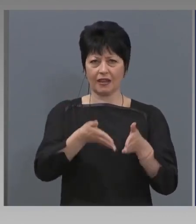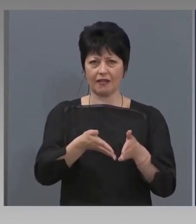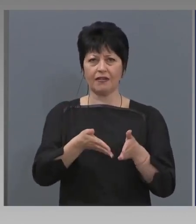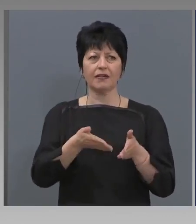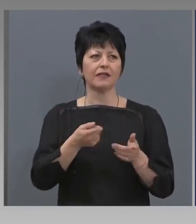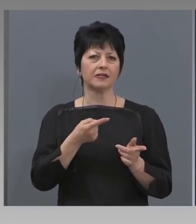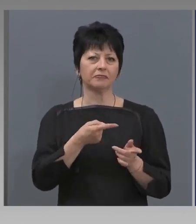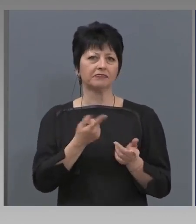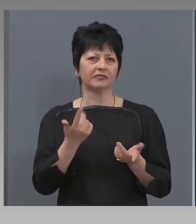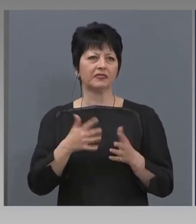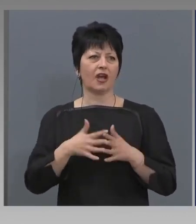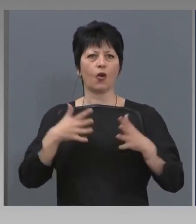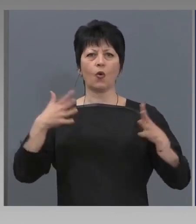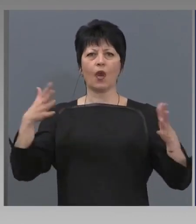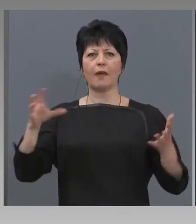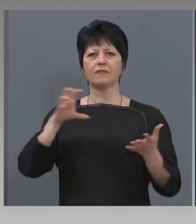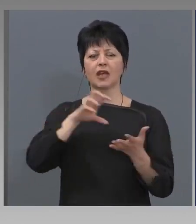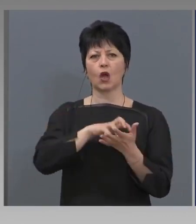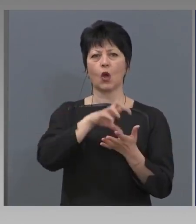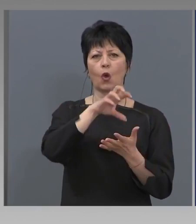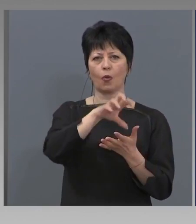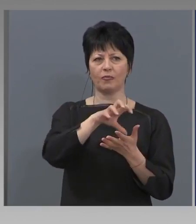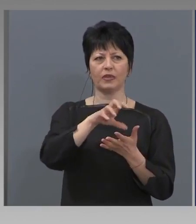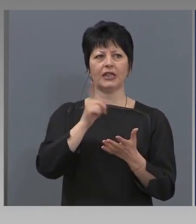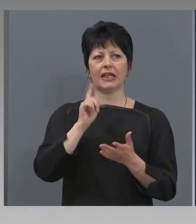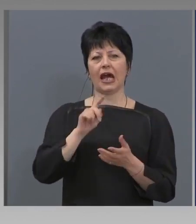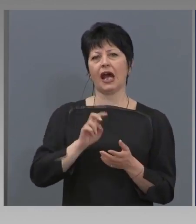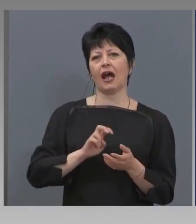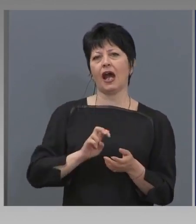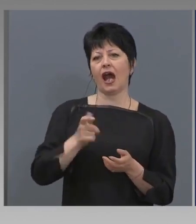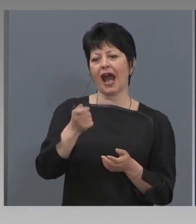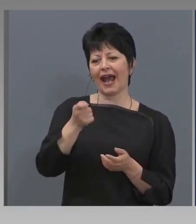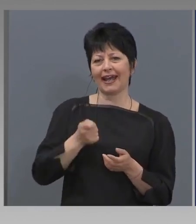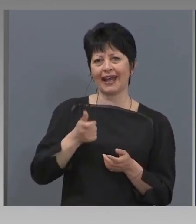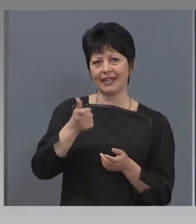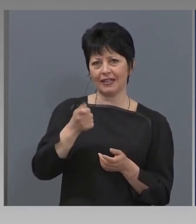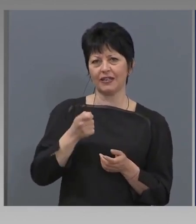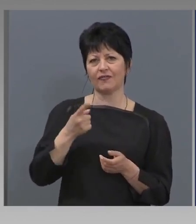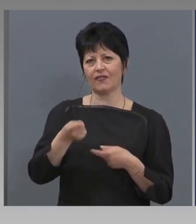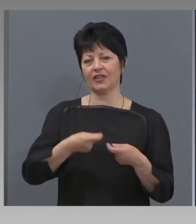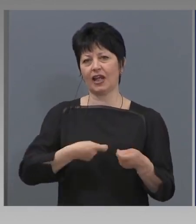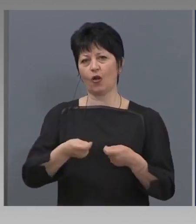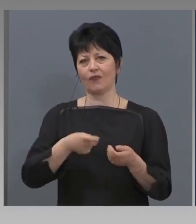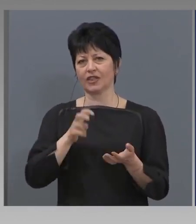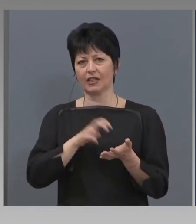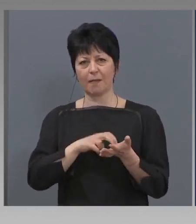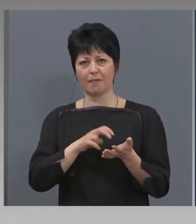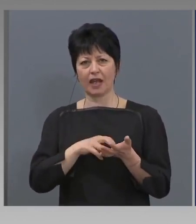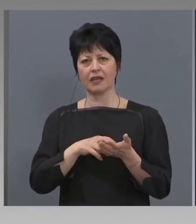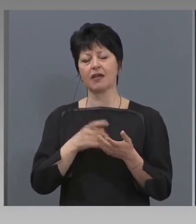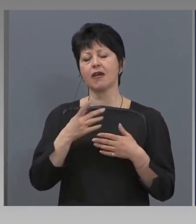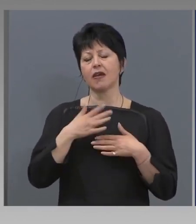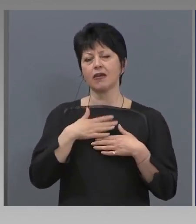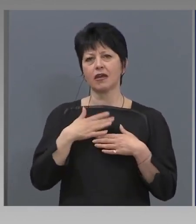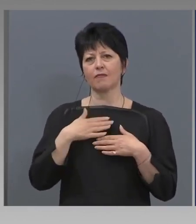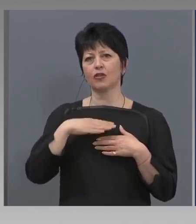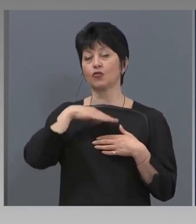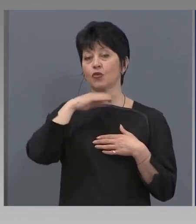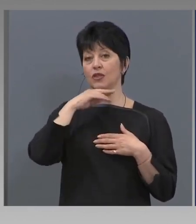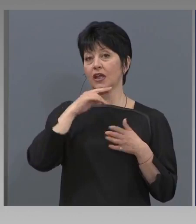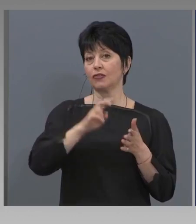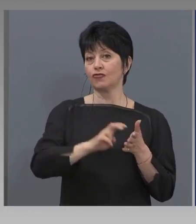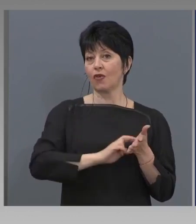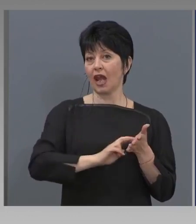на големи групи кредитополучатели в търговските банки. Те имат достатъчно електронни платформи и са